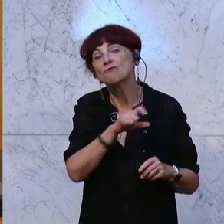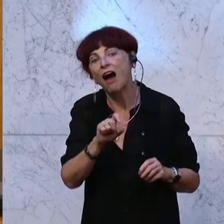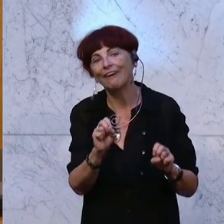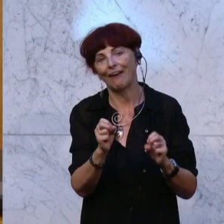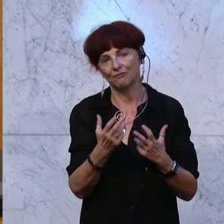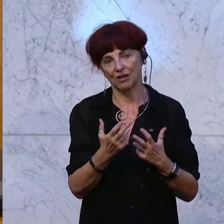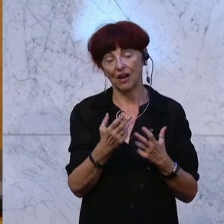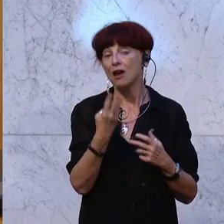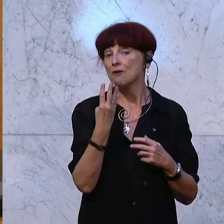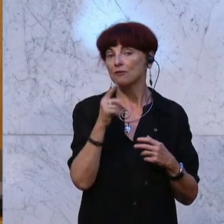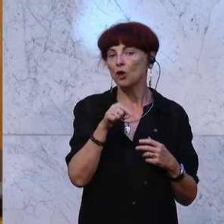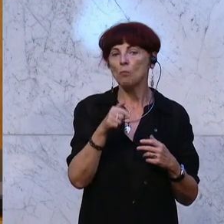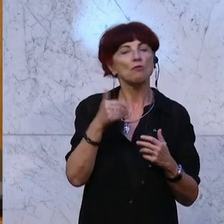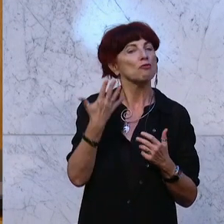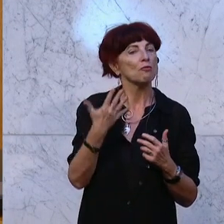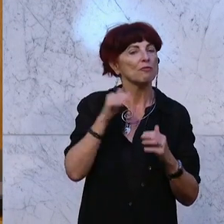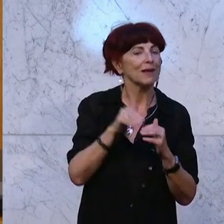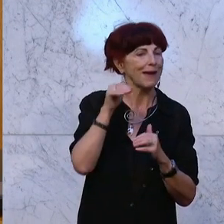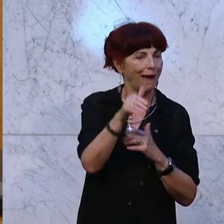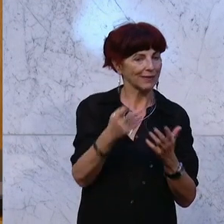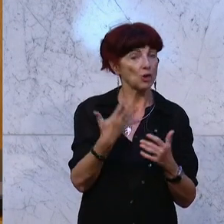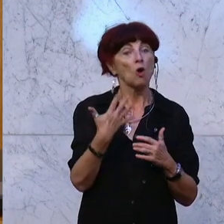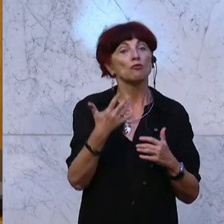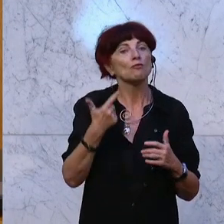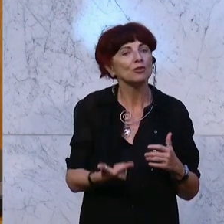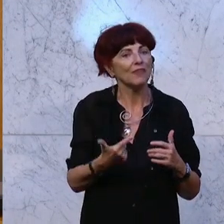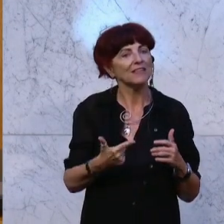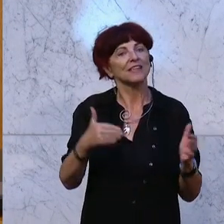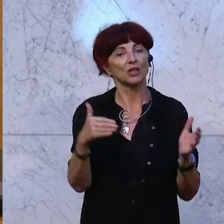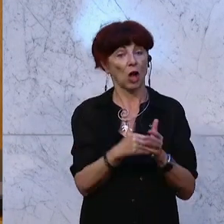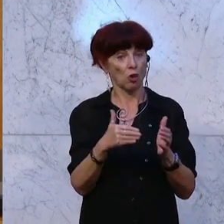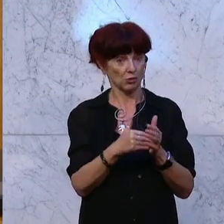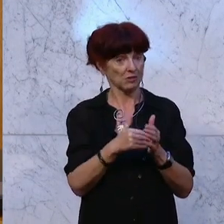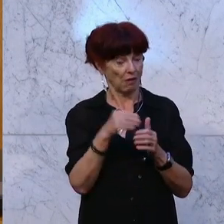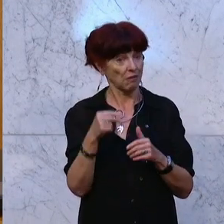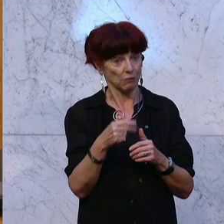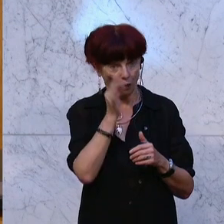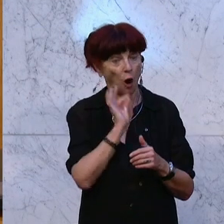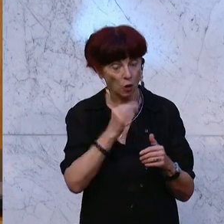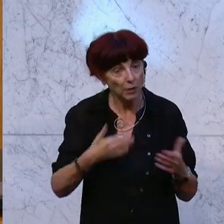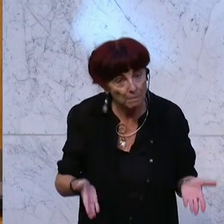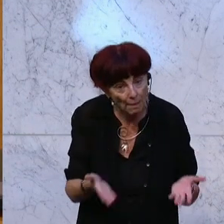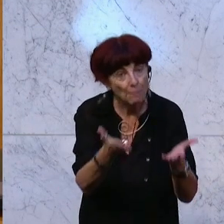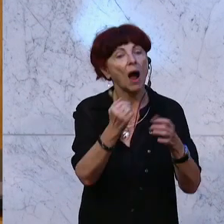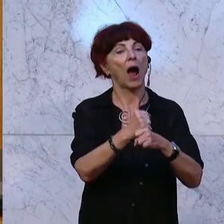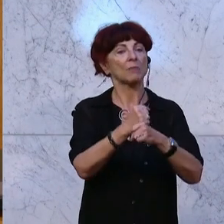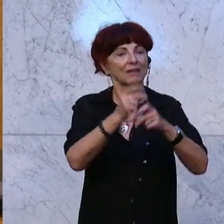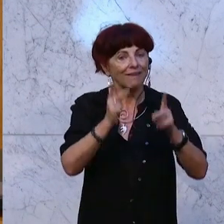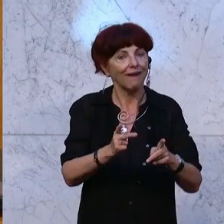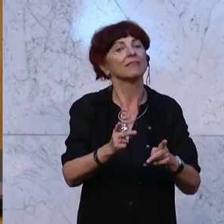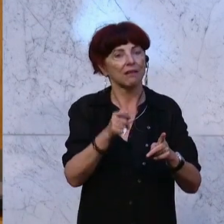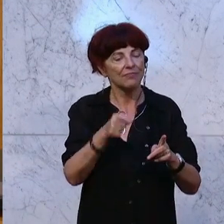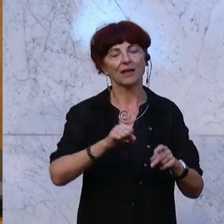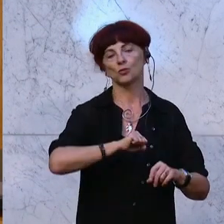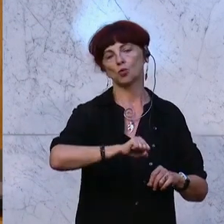,5 Milliarden Euro 25.000 Frauen mobilisieren können, dann ist das natürlich ein Turbo für den Arbeitsmarkt. Und dann gibt es noch den